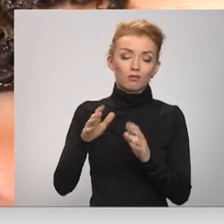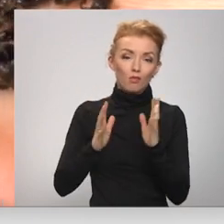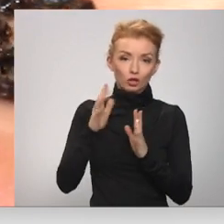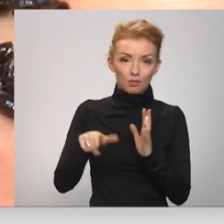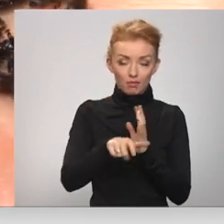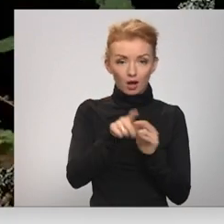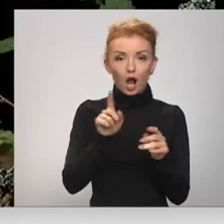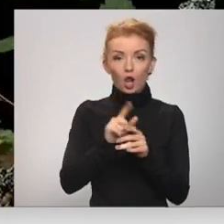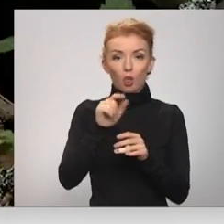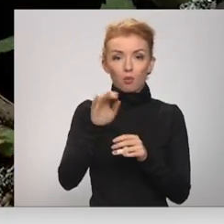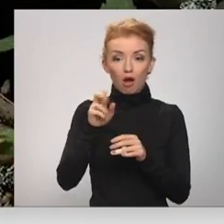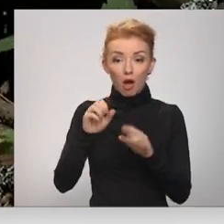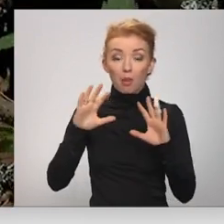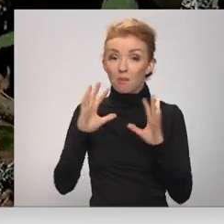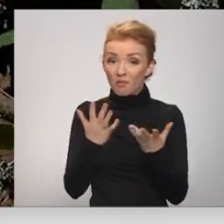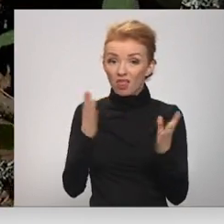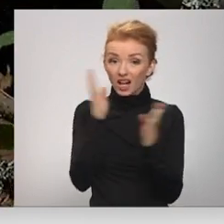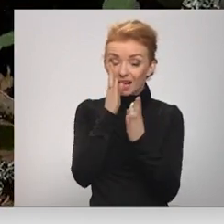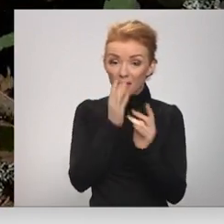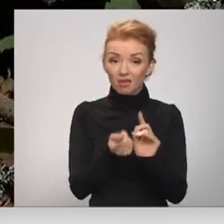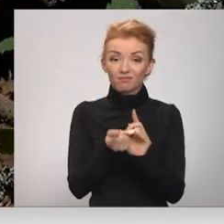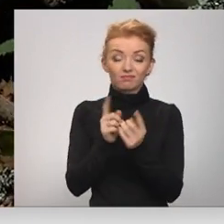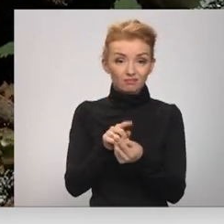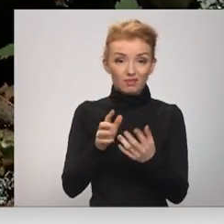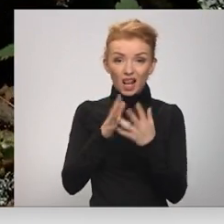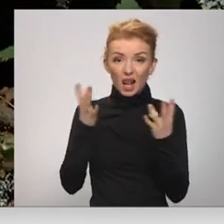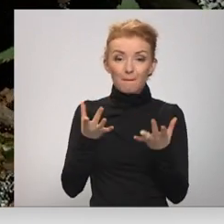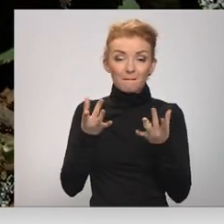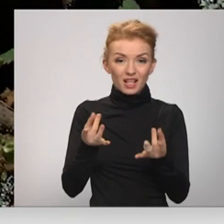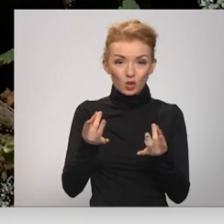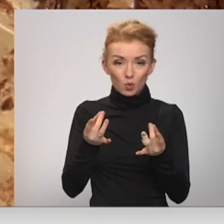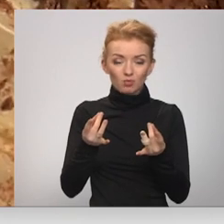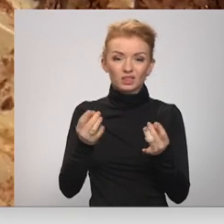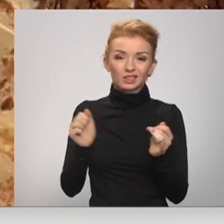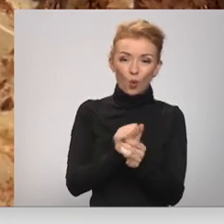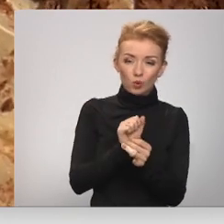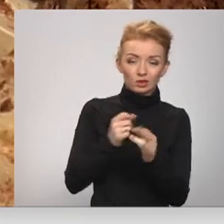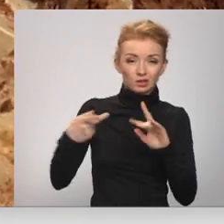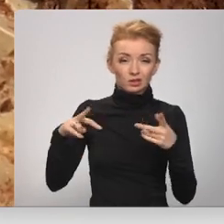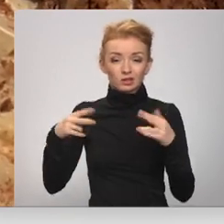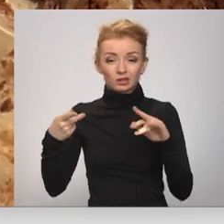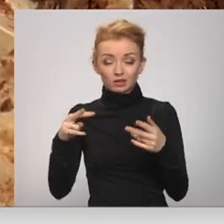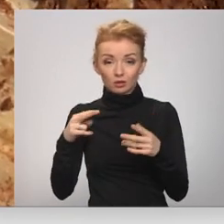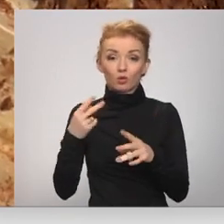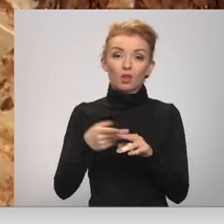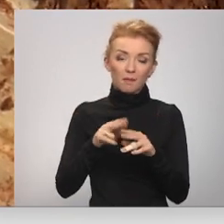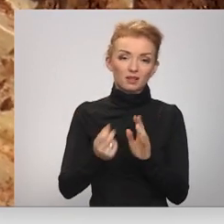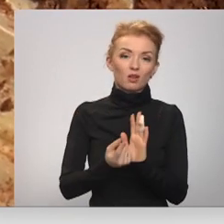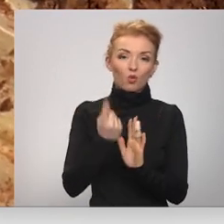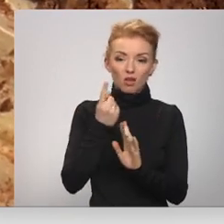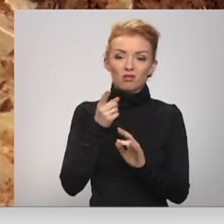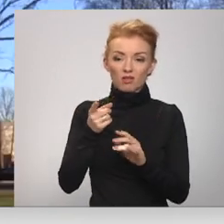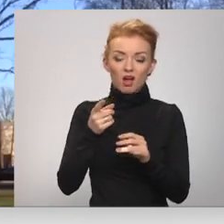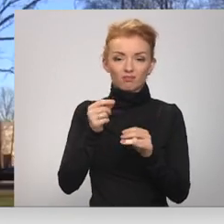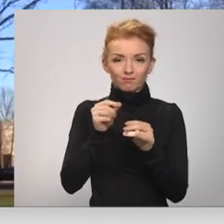Lubānas apkaimē. Tomēr klimata pārmaiņas pārlieku liela mitruma mīšanās ar sausumu, veigāze un citiem esli veicina kaitēkļu